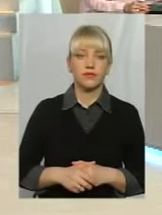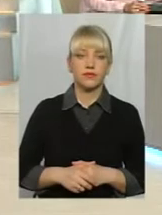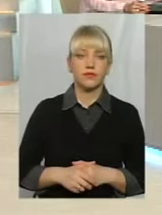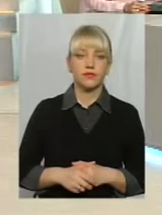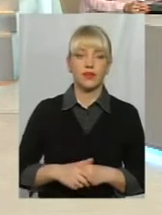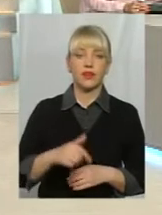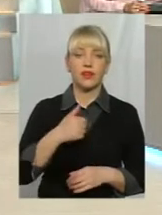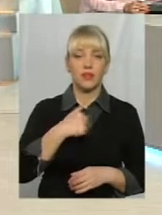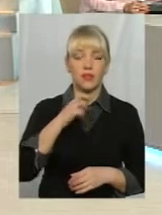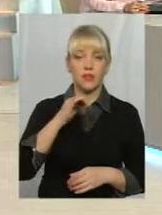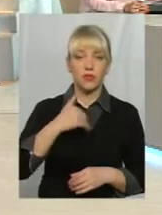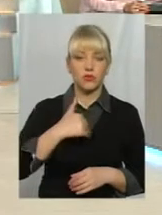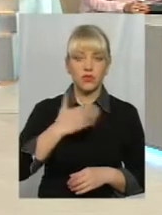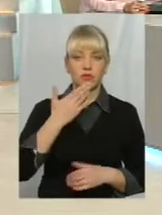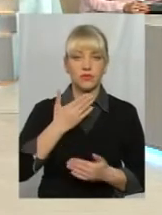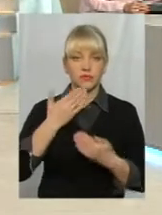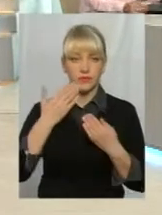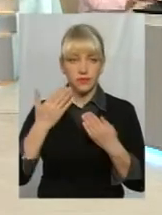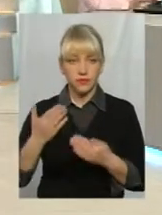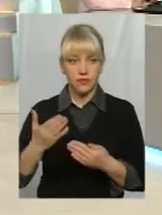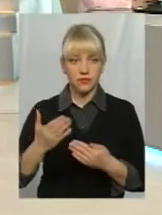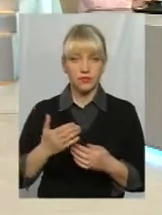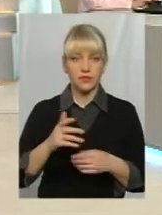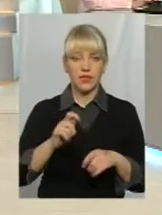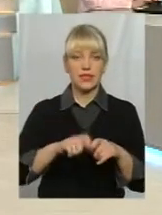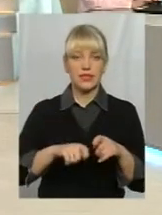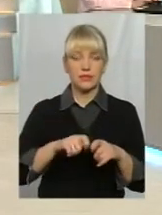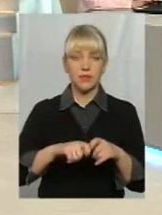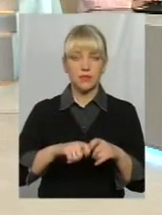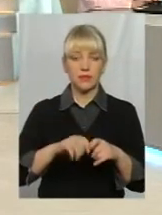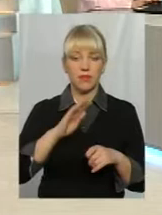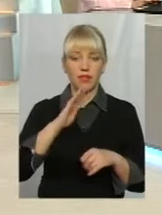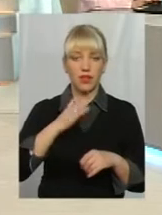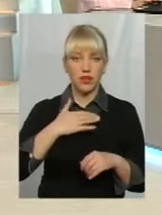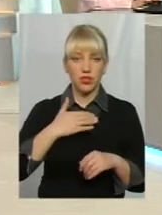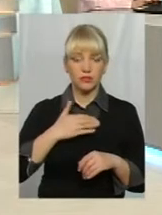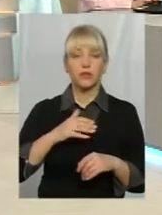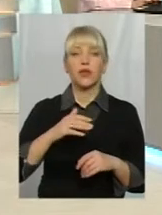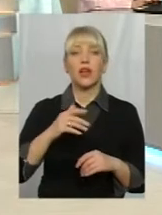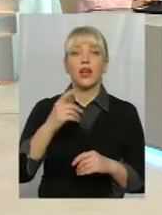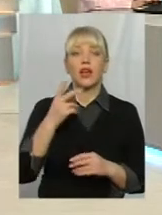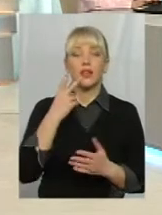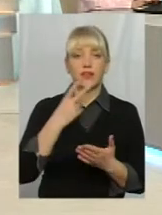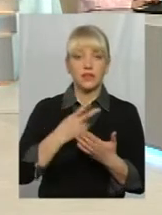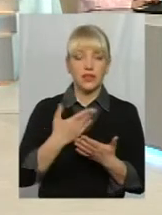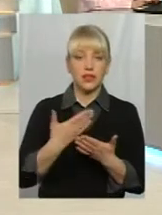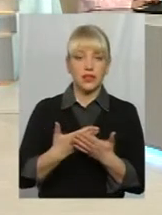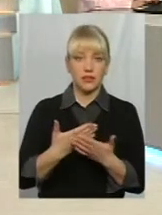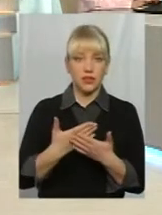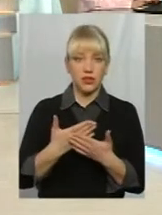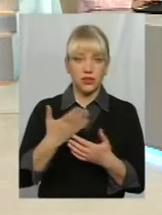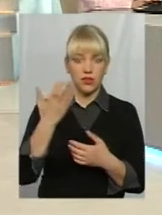Я б хотів питання задати експертам нашим. Вот дивіться, наприклад, коли будуть вже